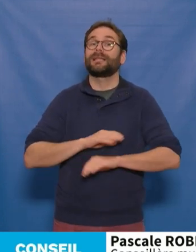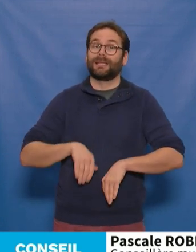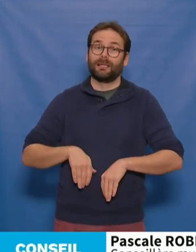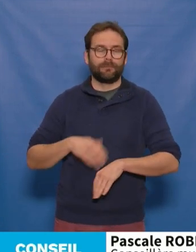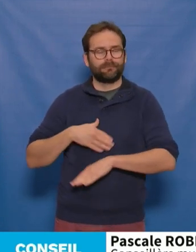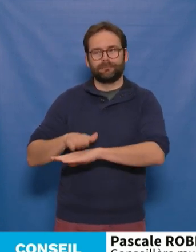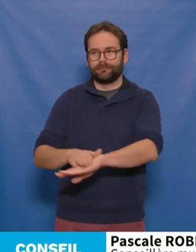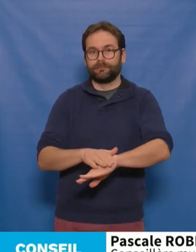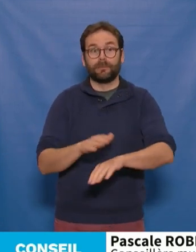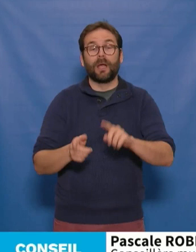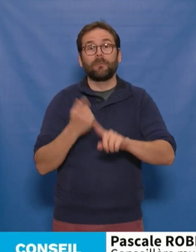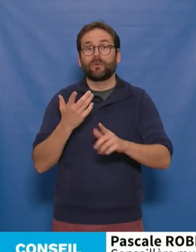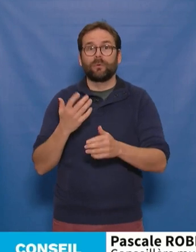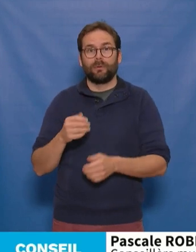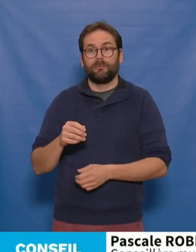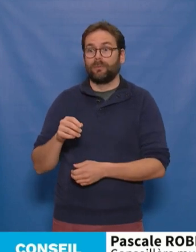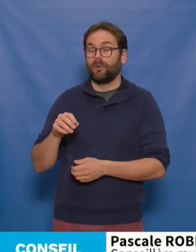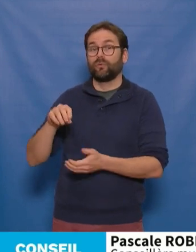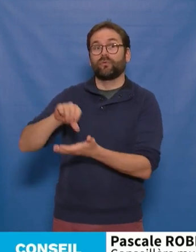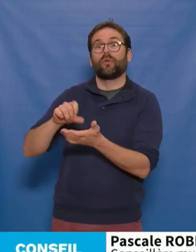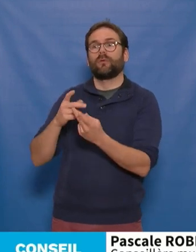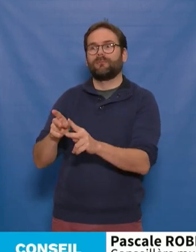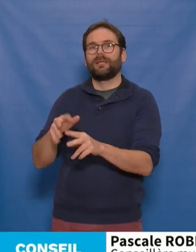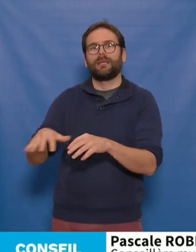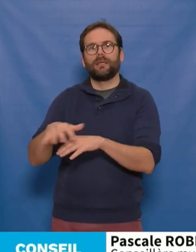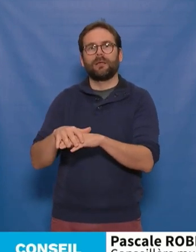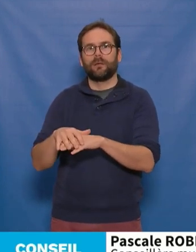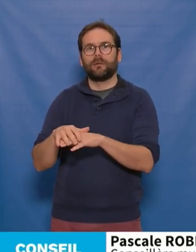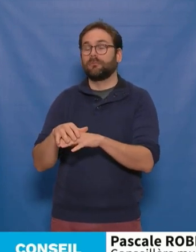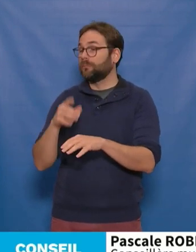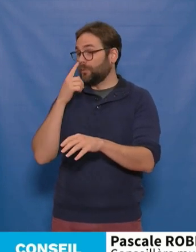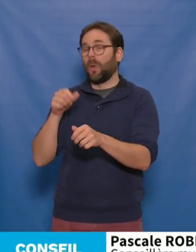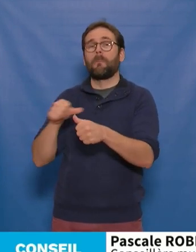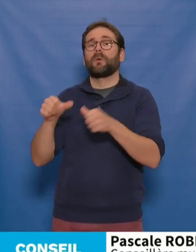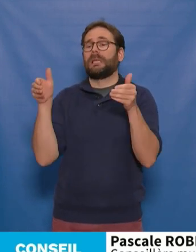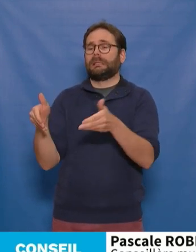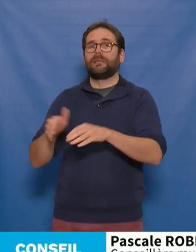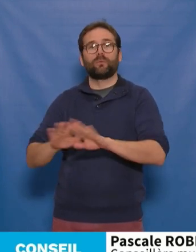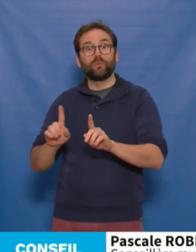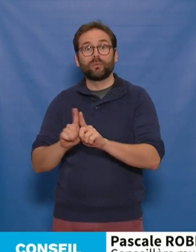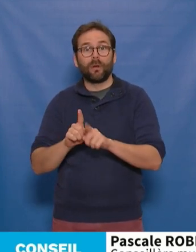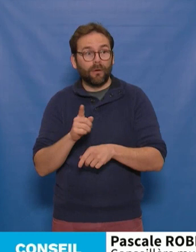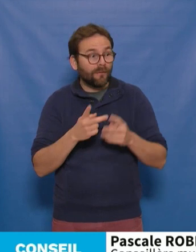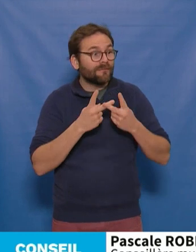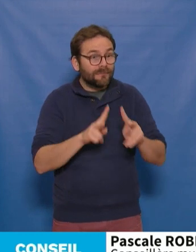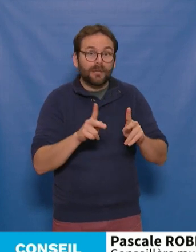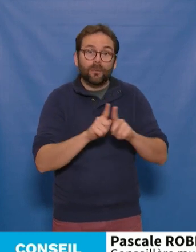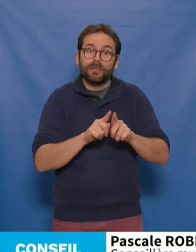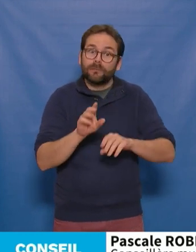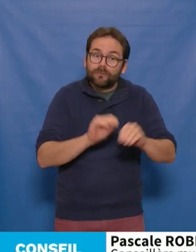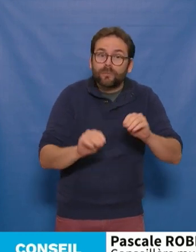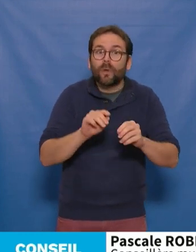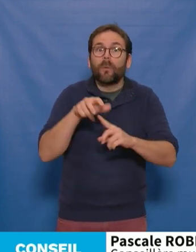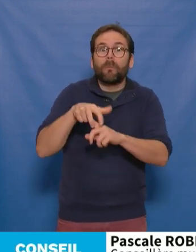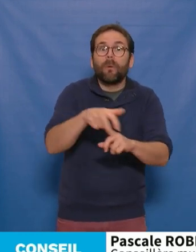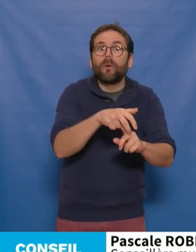tenons à rappeler que le centre-ville n'est pas seul considéré par la modernisation. La ville s'occupe aussi d'améliorer les